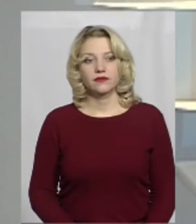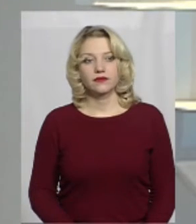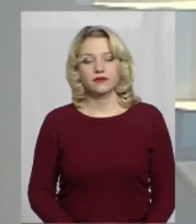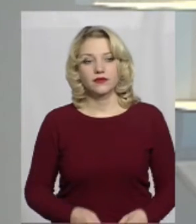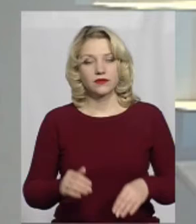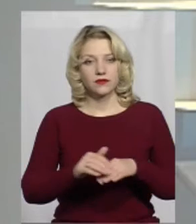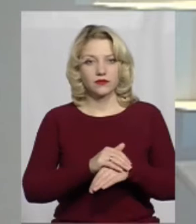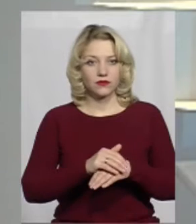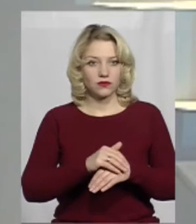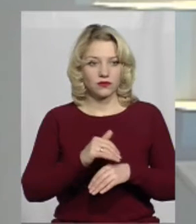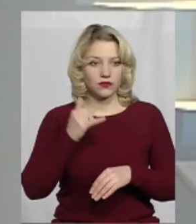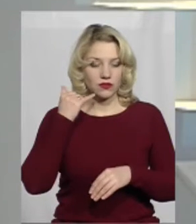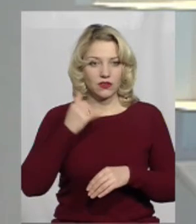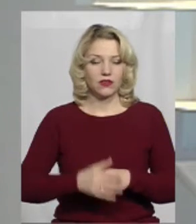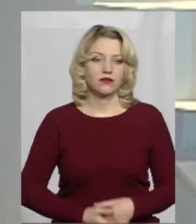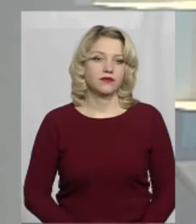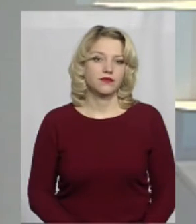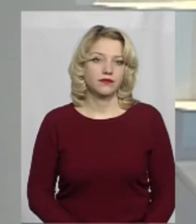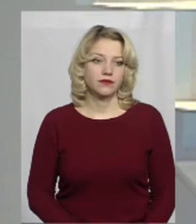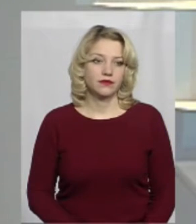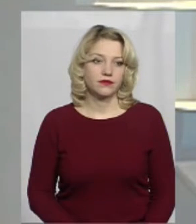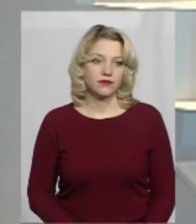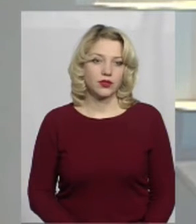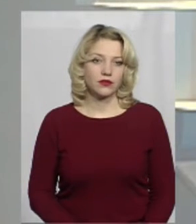Добрий вечір. Ми вас слухаємо.